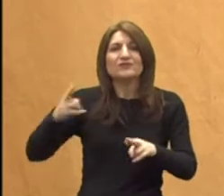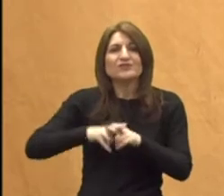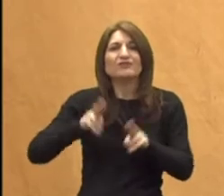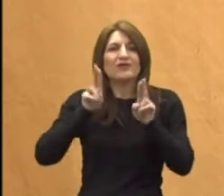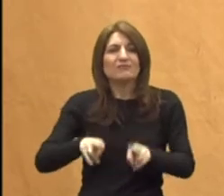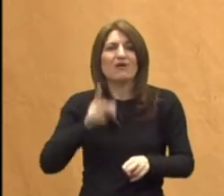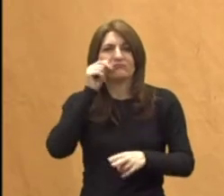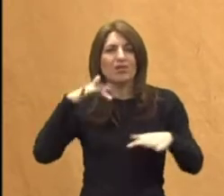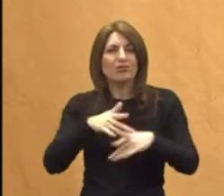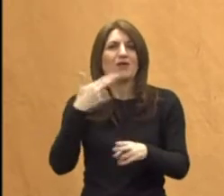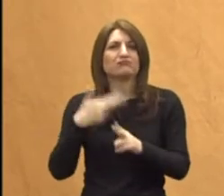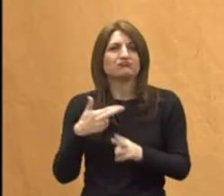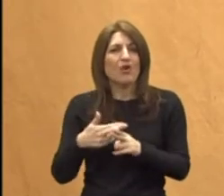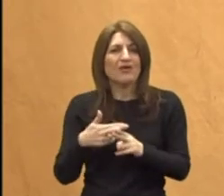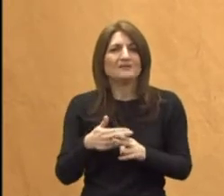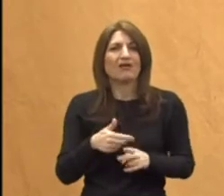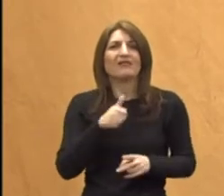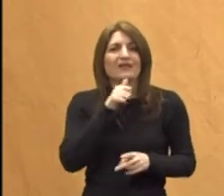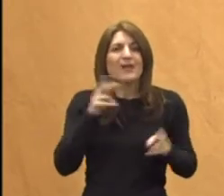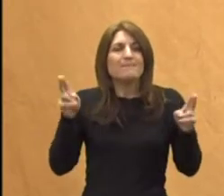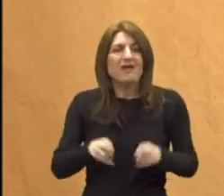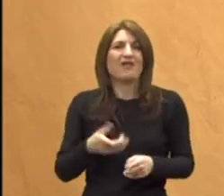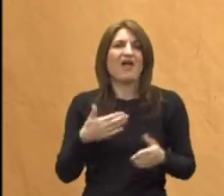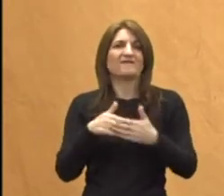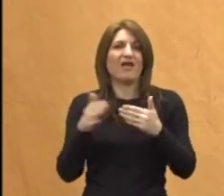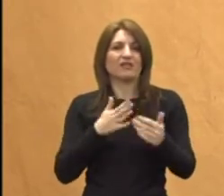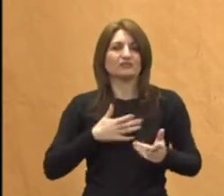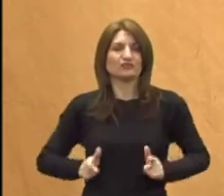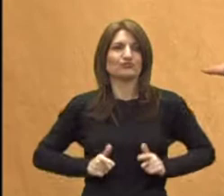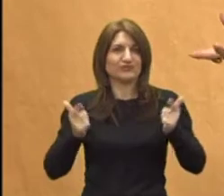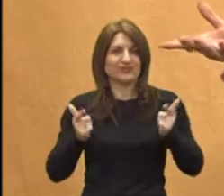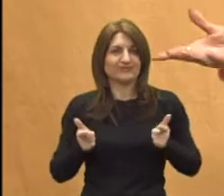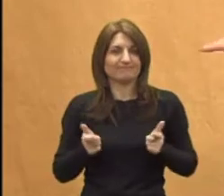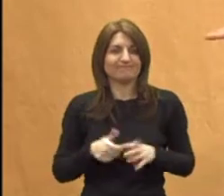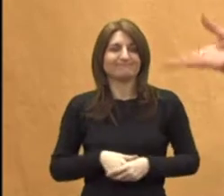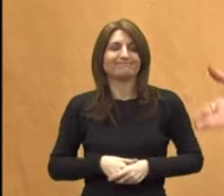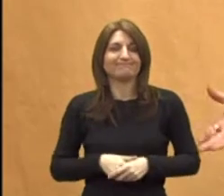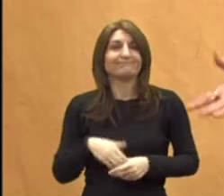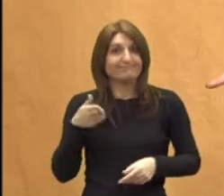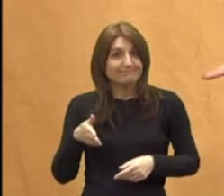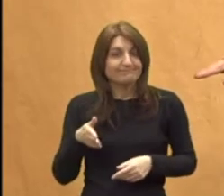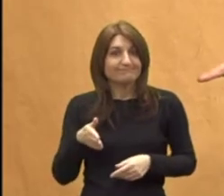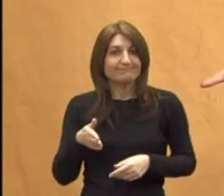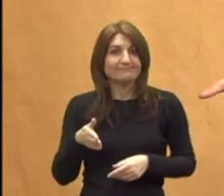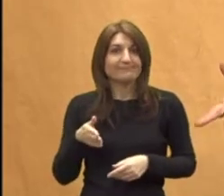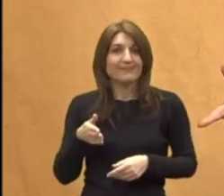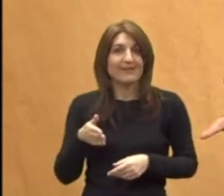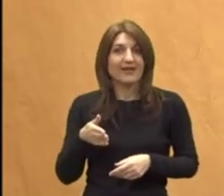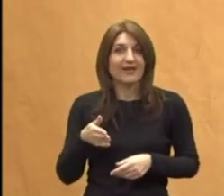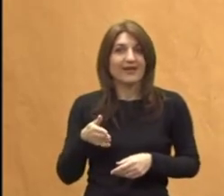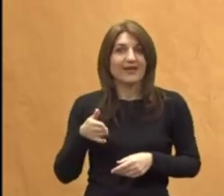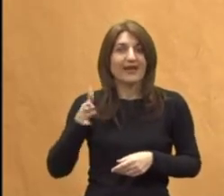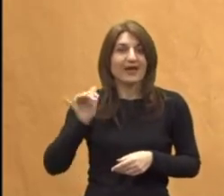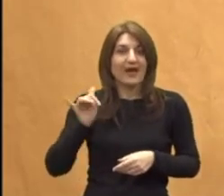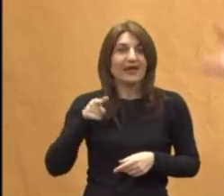ljudi i umanjuju kvalitetu života. Eto, to je, kako bi se